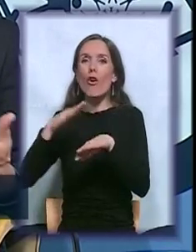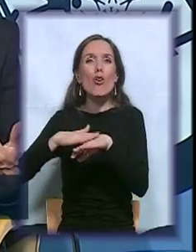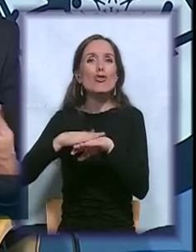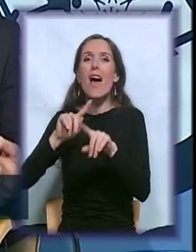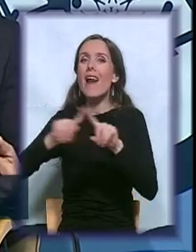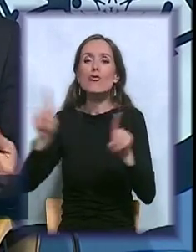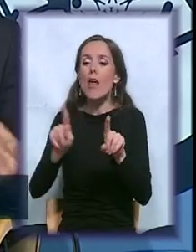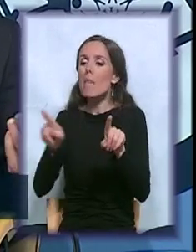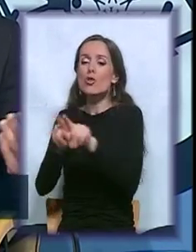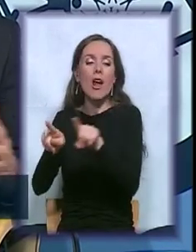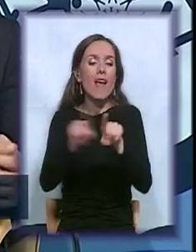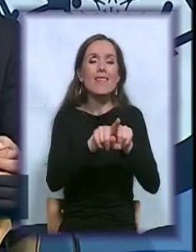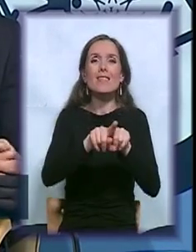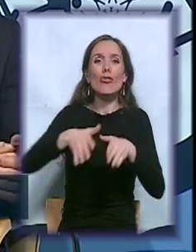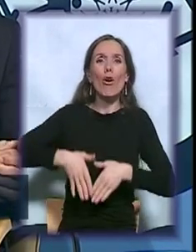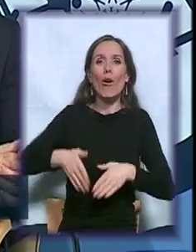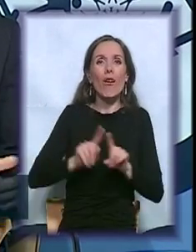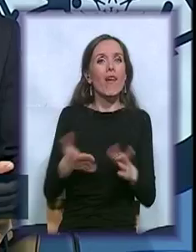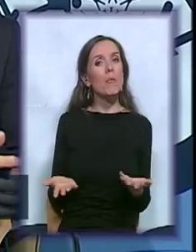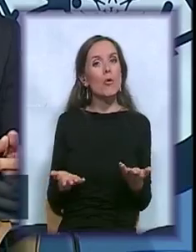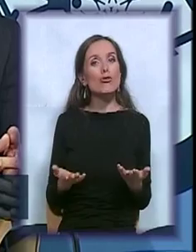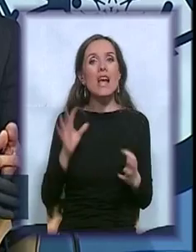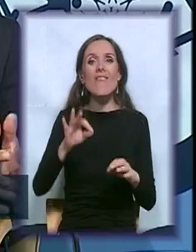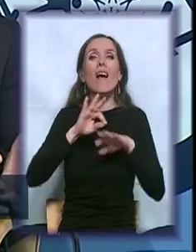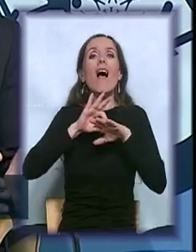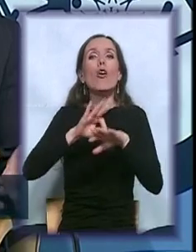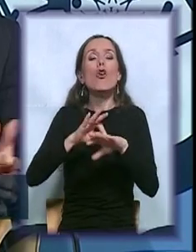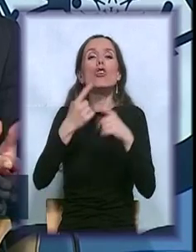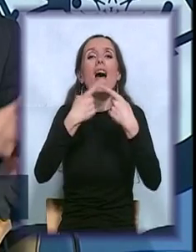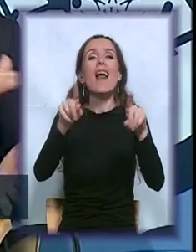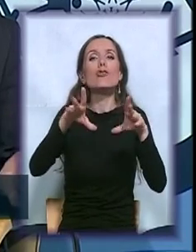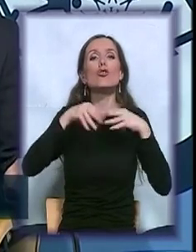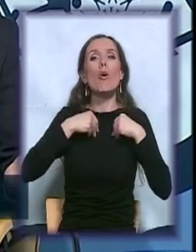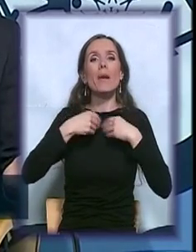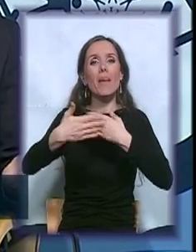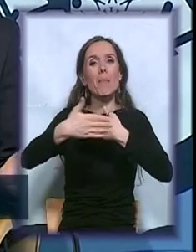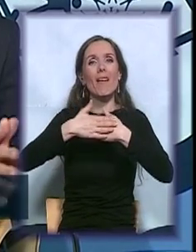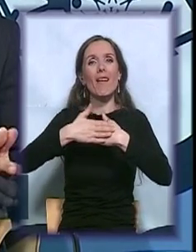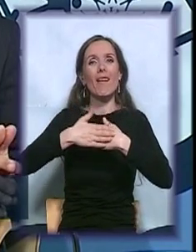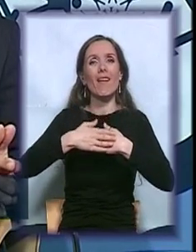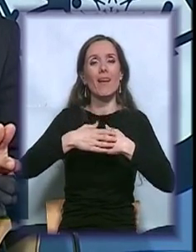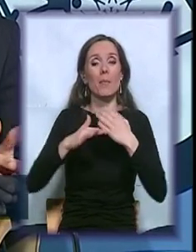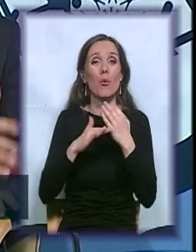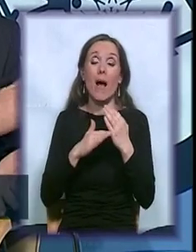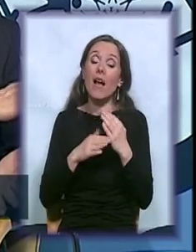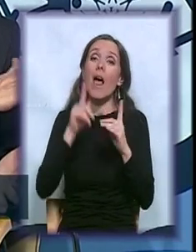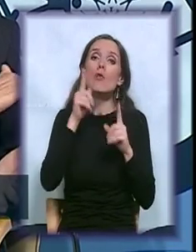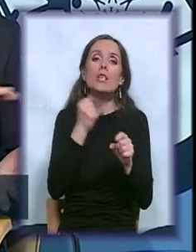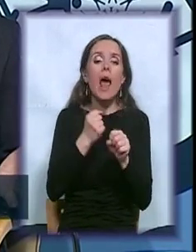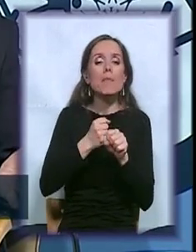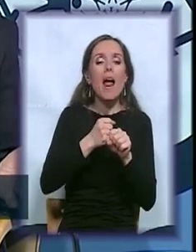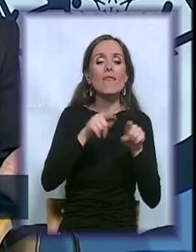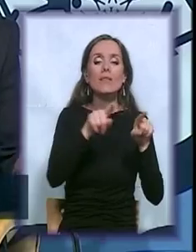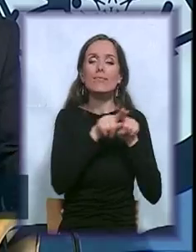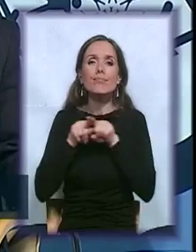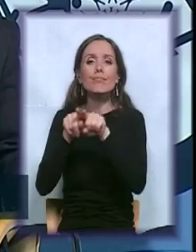različito prihvata ta određena pomagama. I trebalo bi da se uspostavi neka jedinstvena cijena, da se fond, kada mi